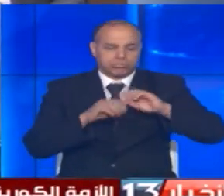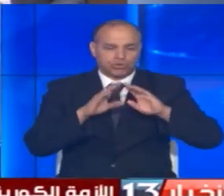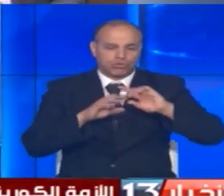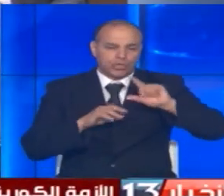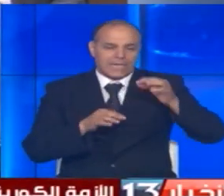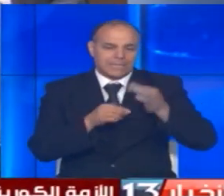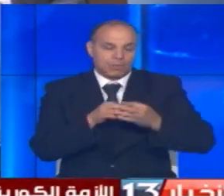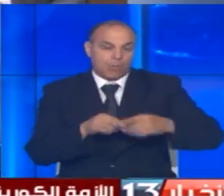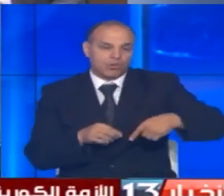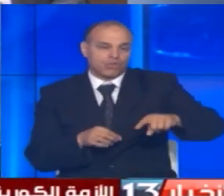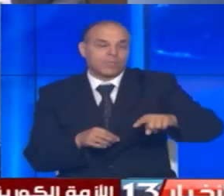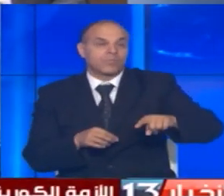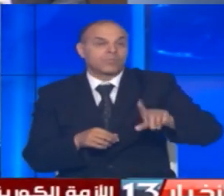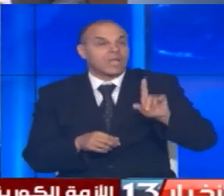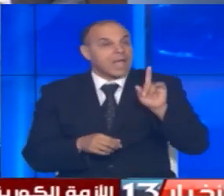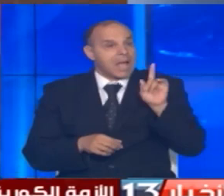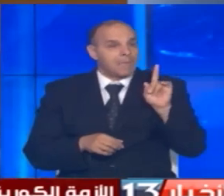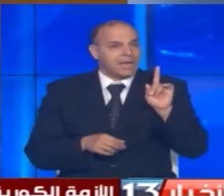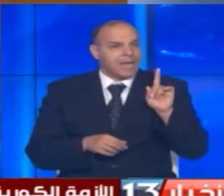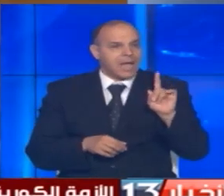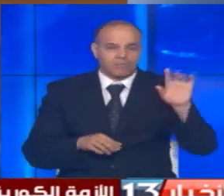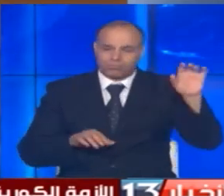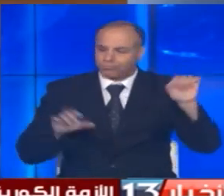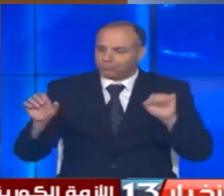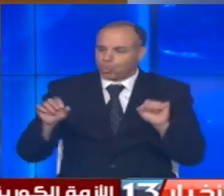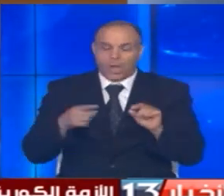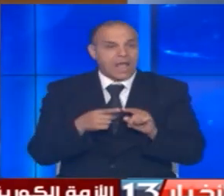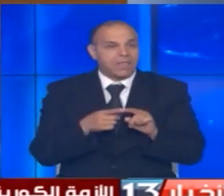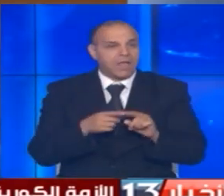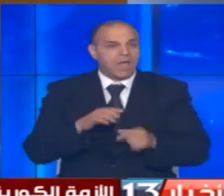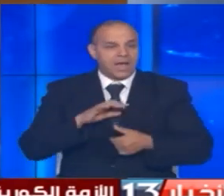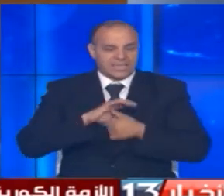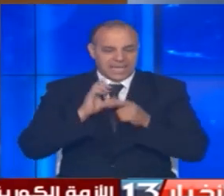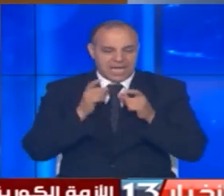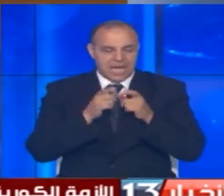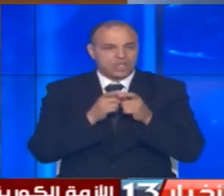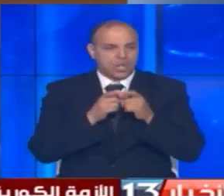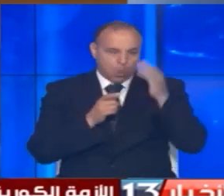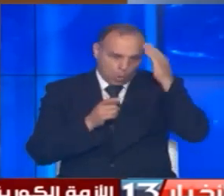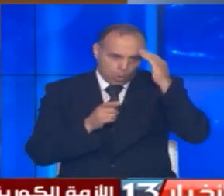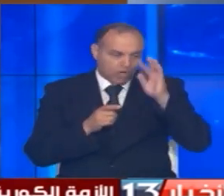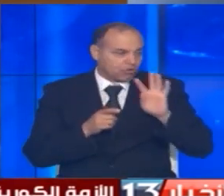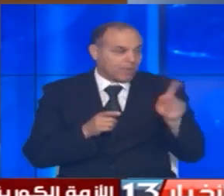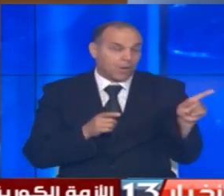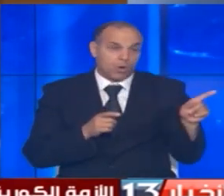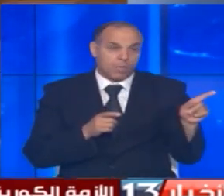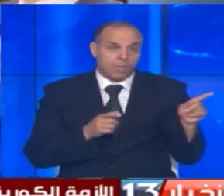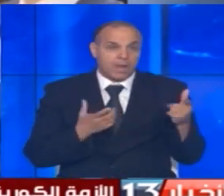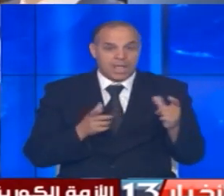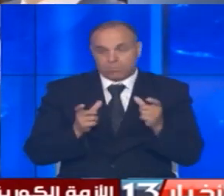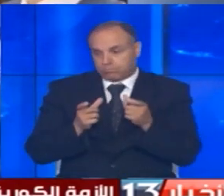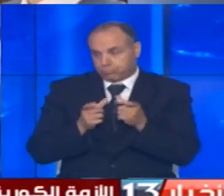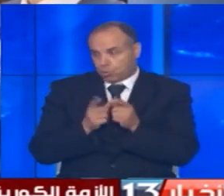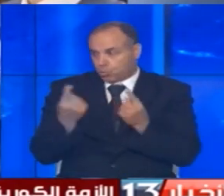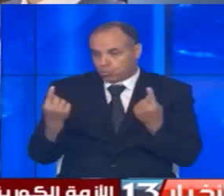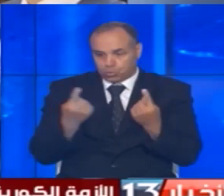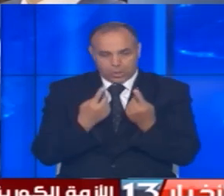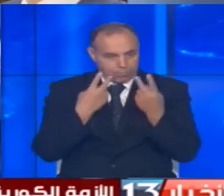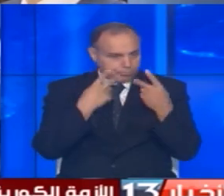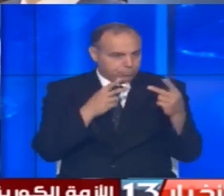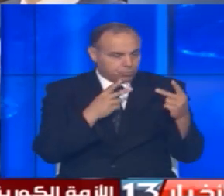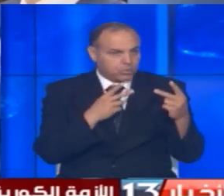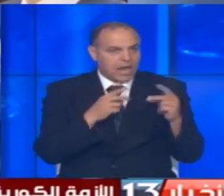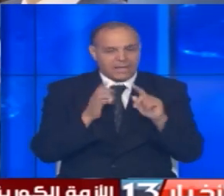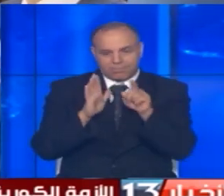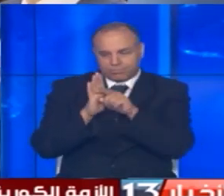شهر سبتمبر القادم بين الجانبين وقال رئيس لجنة الوحدة في كوريا الشمالية إن الجانبين اتفق على